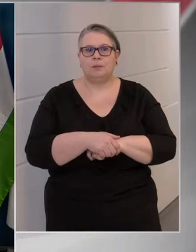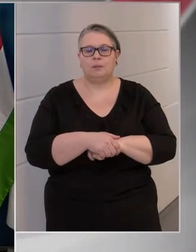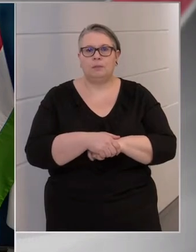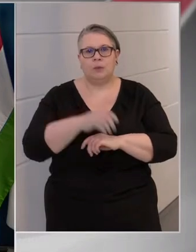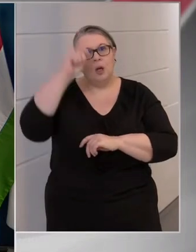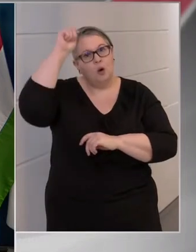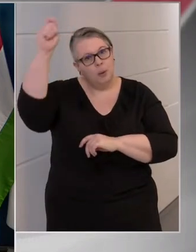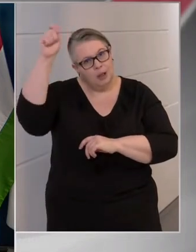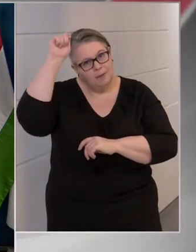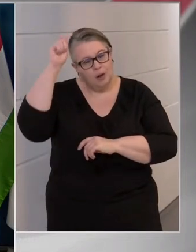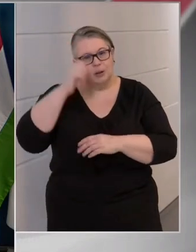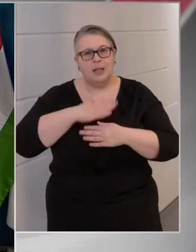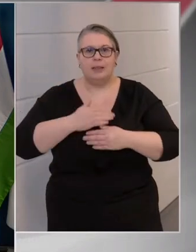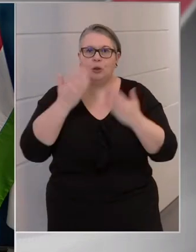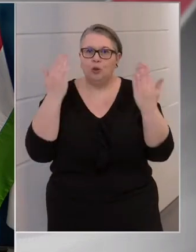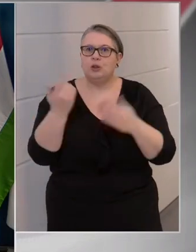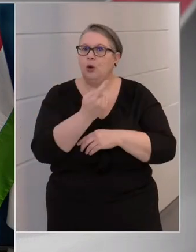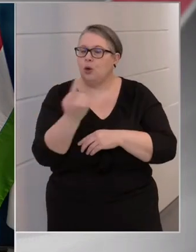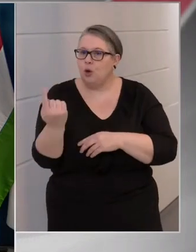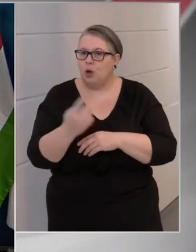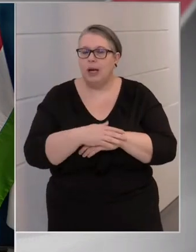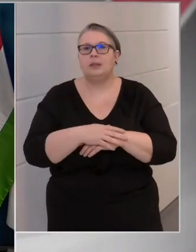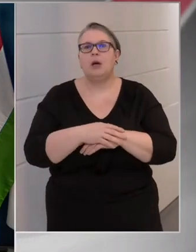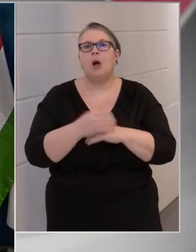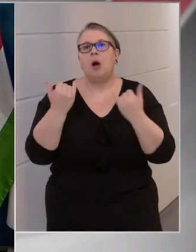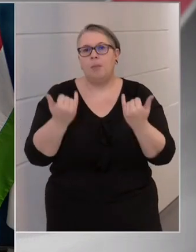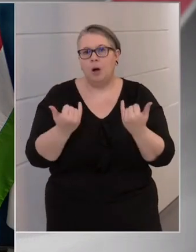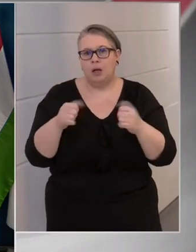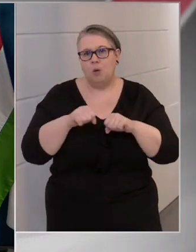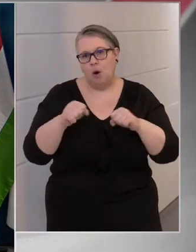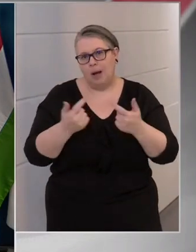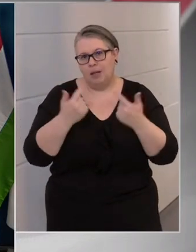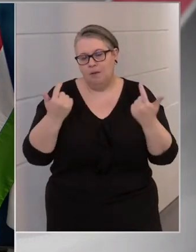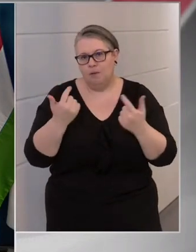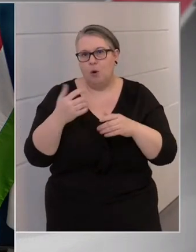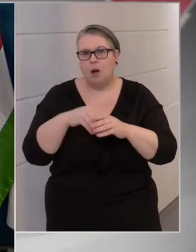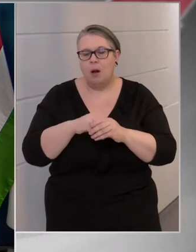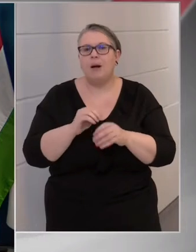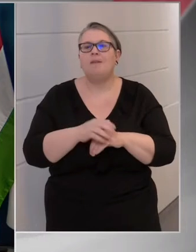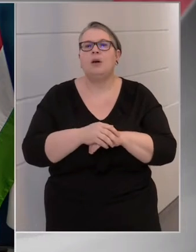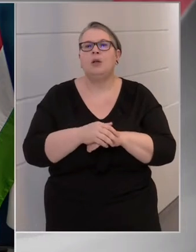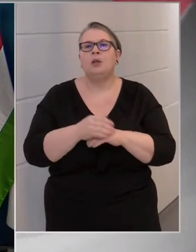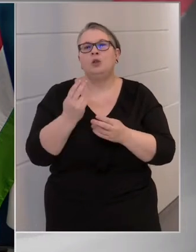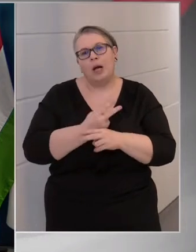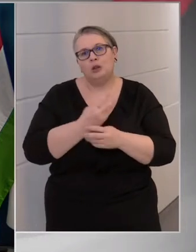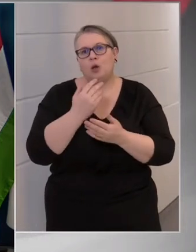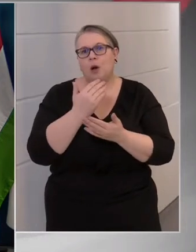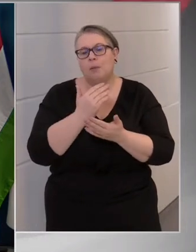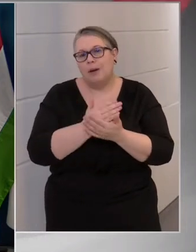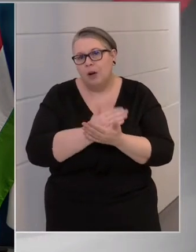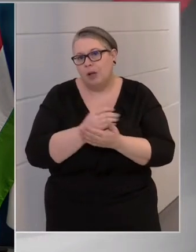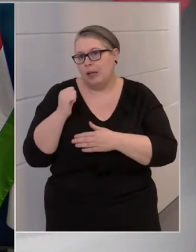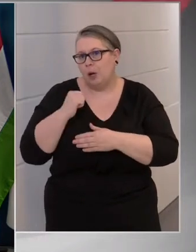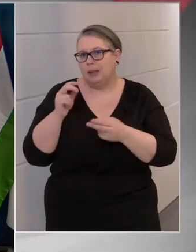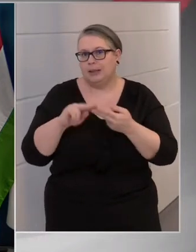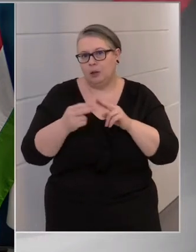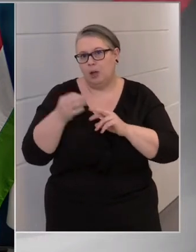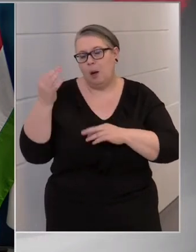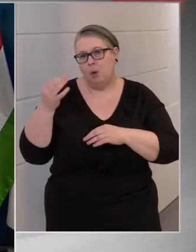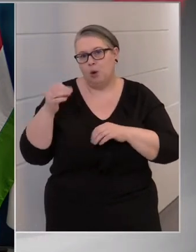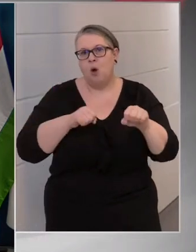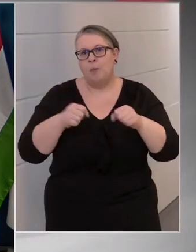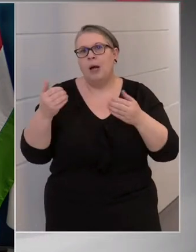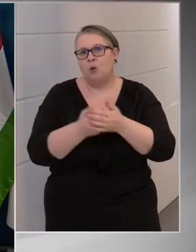Jó napot kívánok, szeretettel üdvözöljük Önöket a mai kormányinfon. A szokásoknak megfelelően a tegnapi szerdai napon a